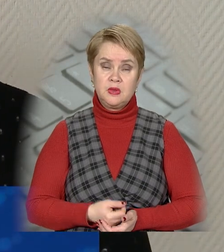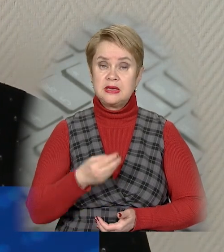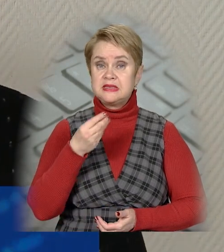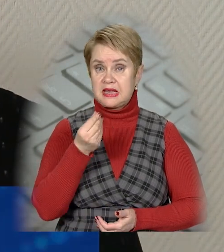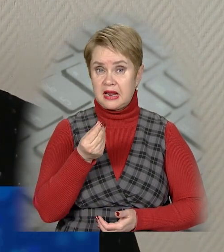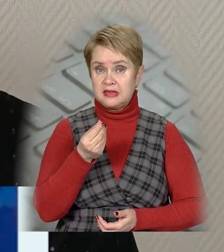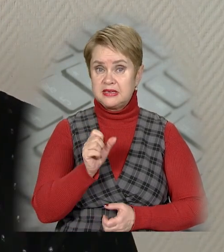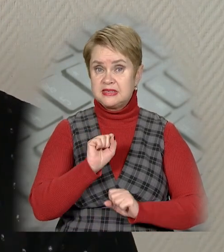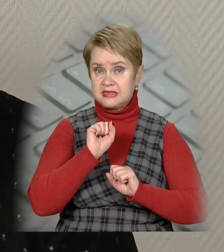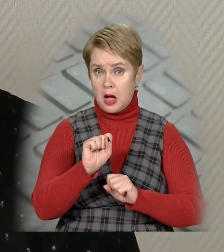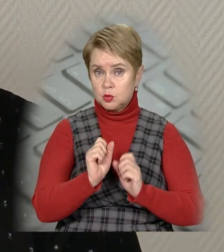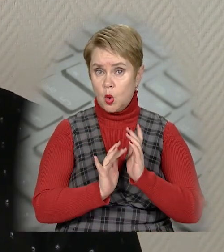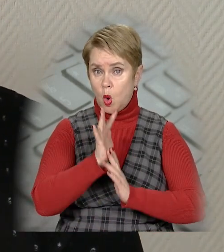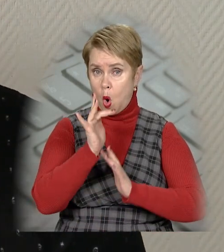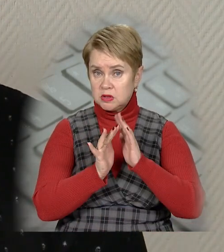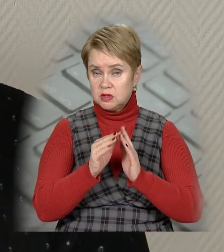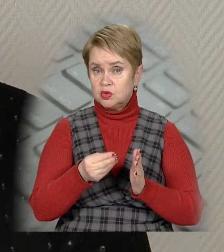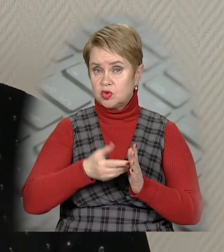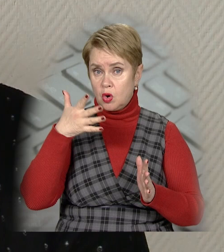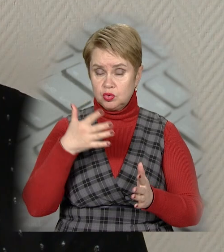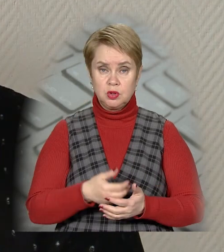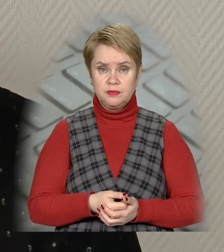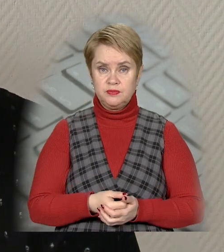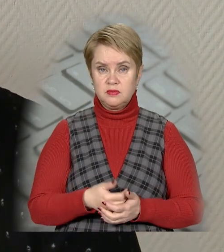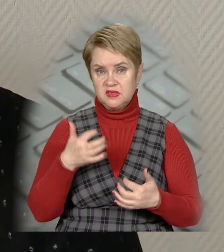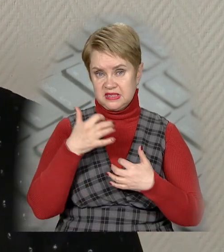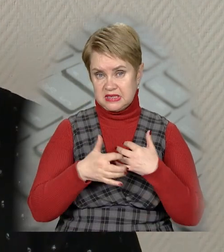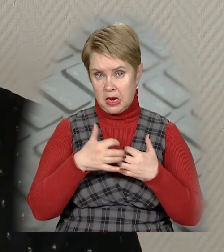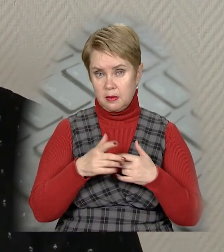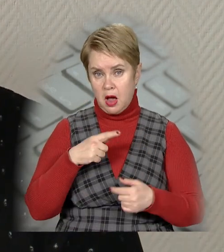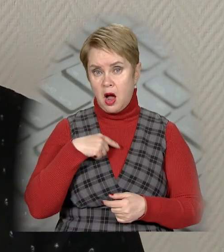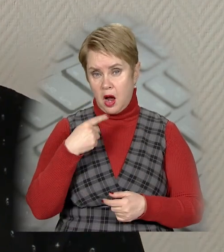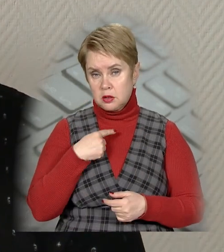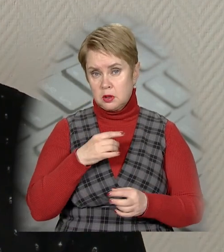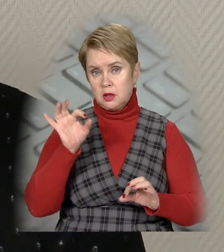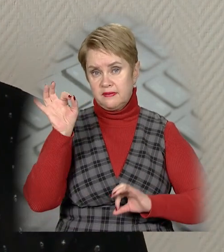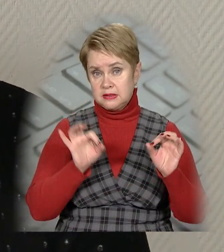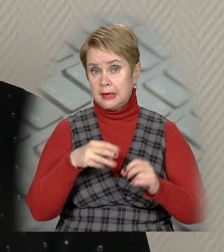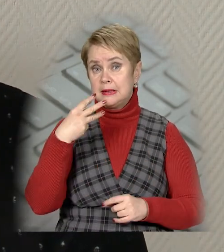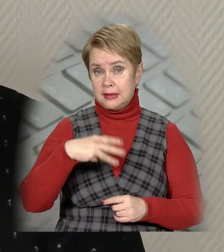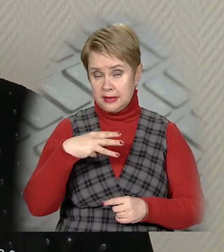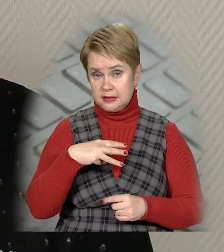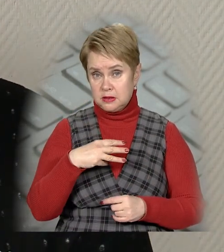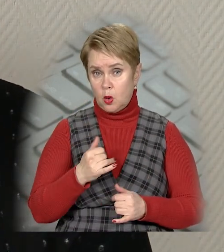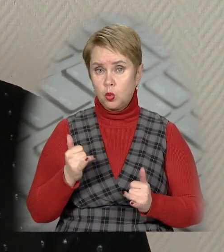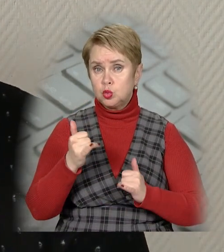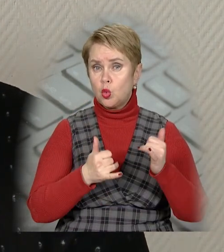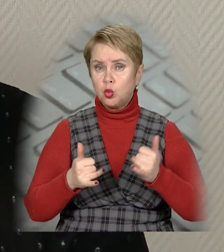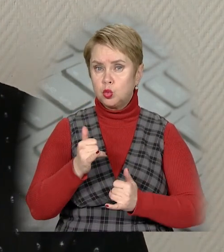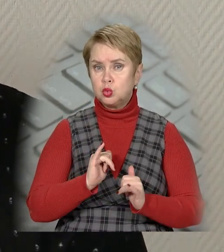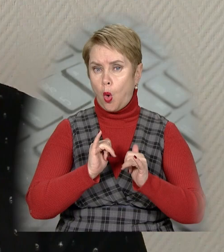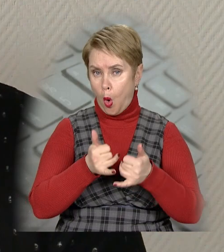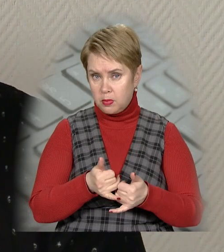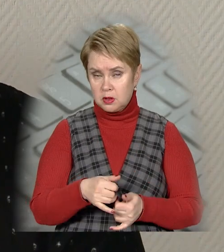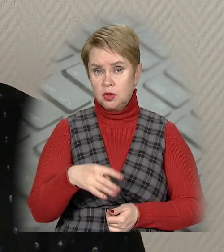Средства захисту рослин, вони здорожчали в середньому, якщо ми кажемо, на відсотків 30. Добрива, ми